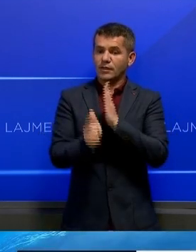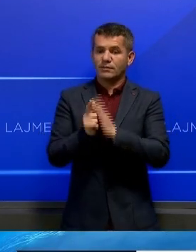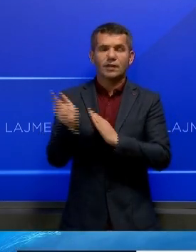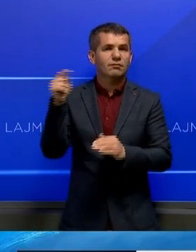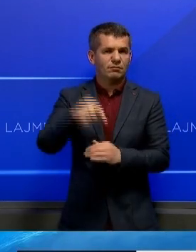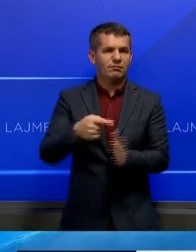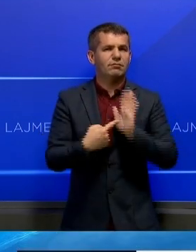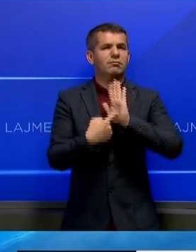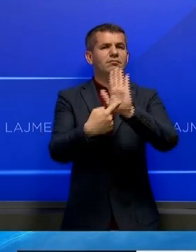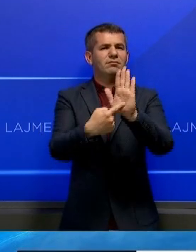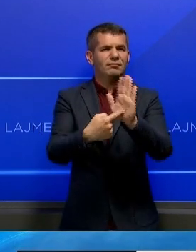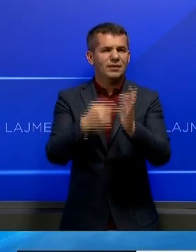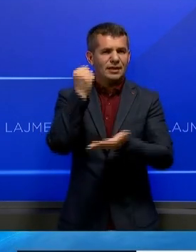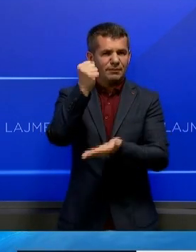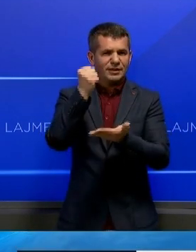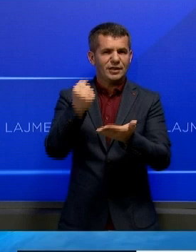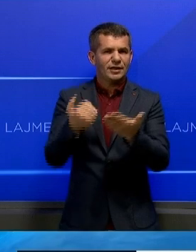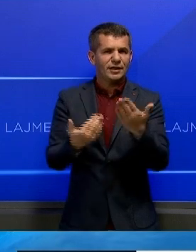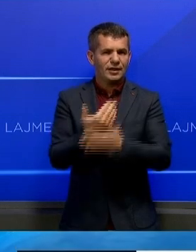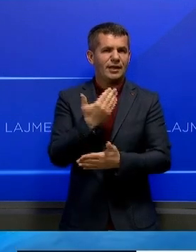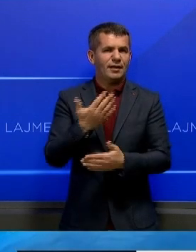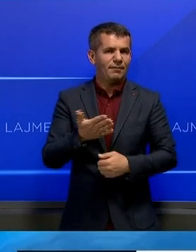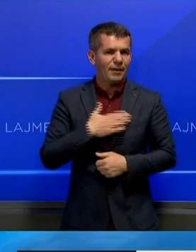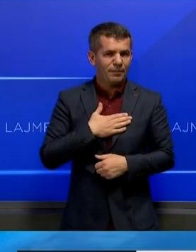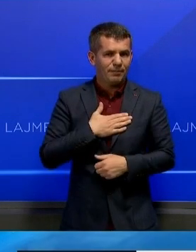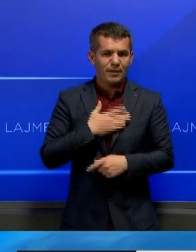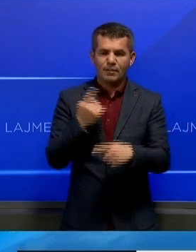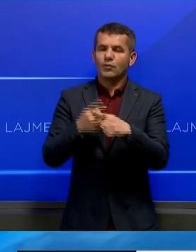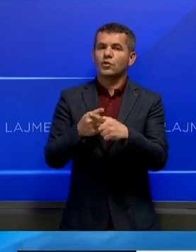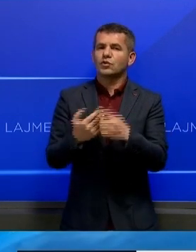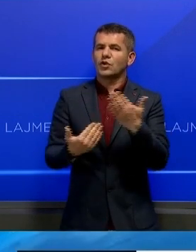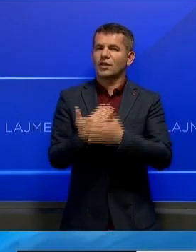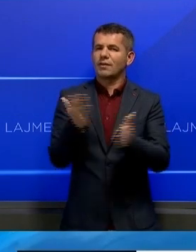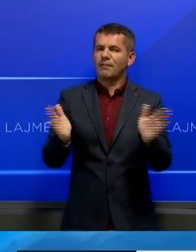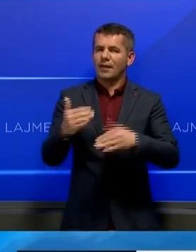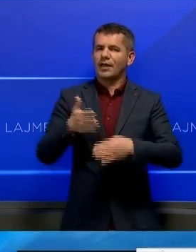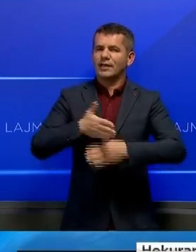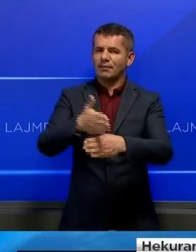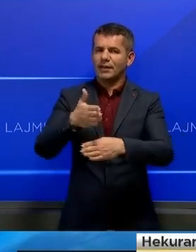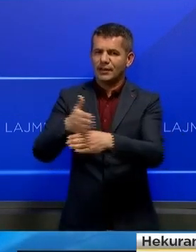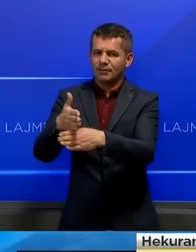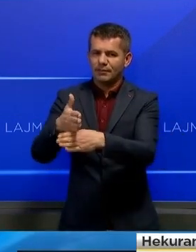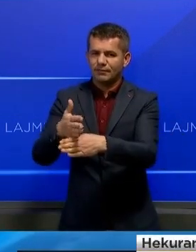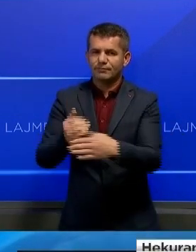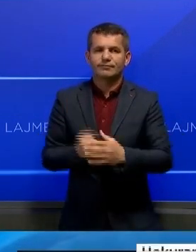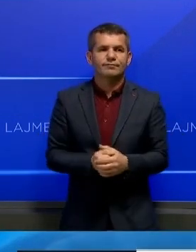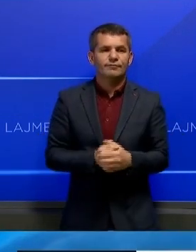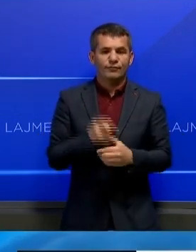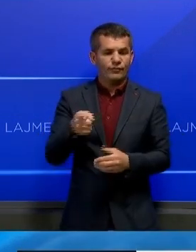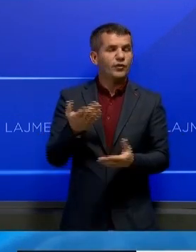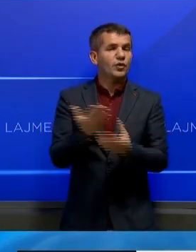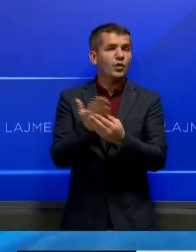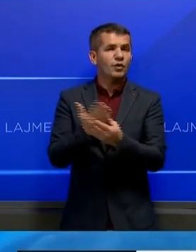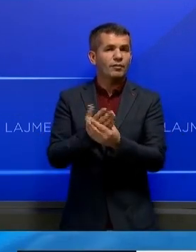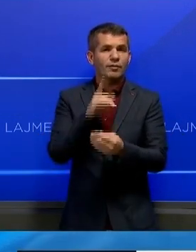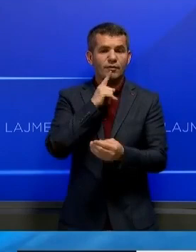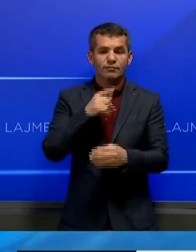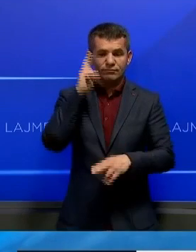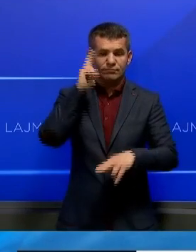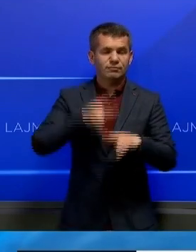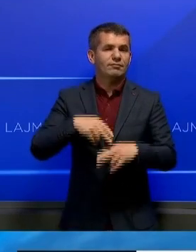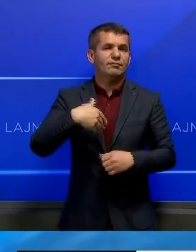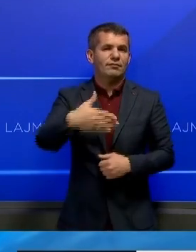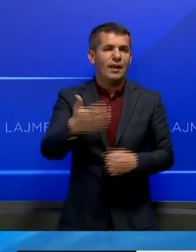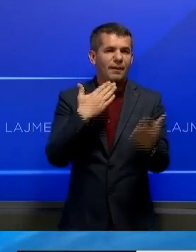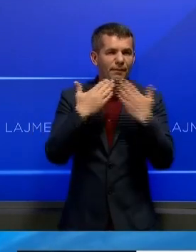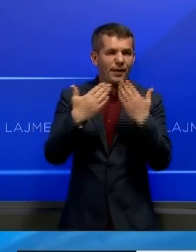edhe do të aprezantojme edhe bugjetin e rishikuar edhe pako në imkëmbjes ekonomike. Rezoluta e propozuar nga pëdëkëja mbeti që do votohet në seancën e